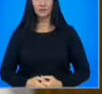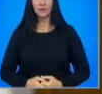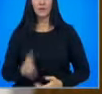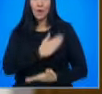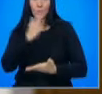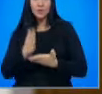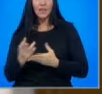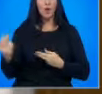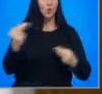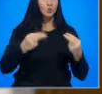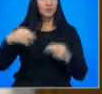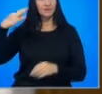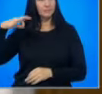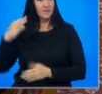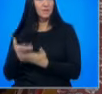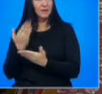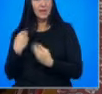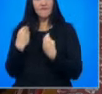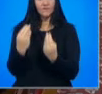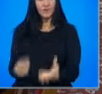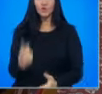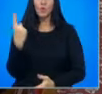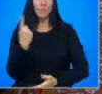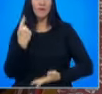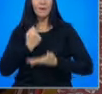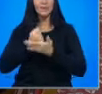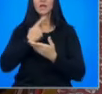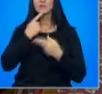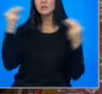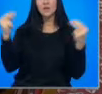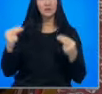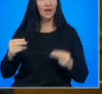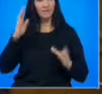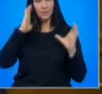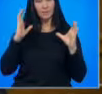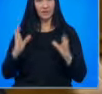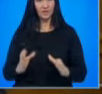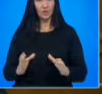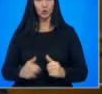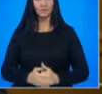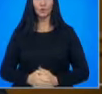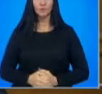Последна консултация при президента преди връчването на първия мандат за съставяне на правителство.